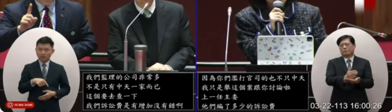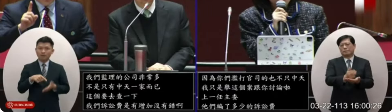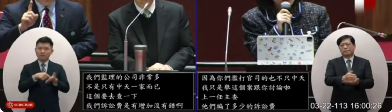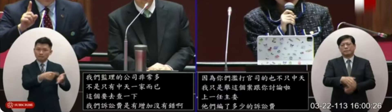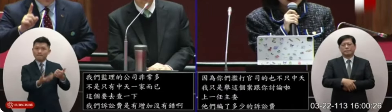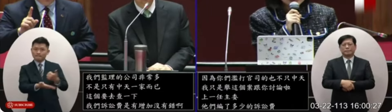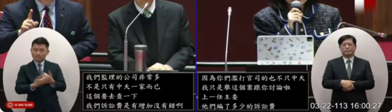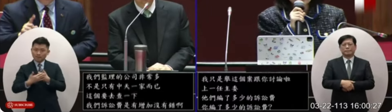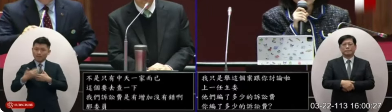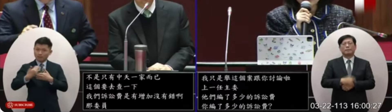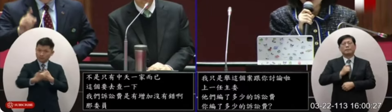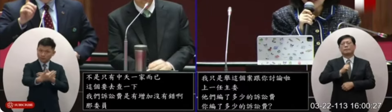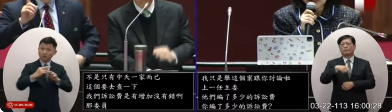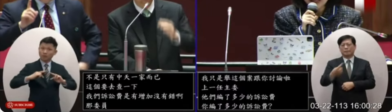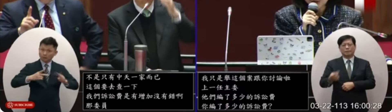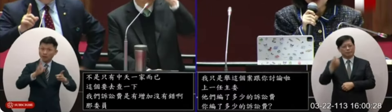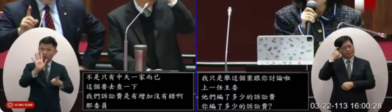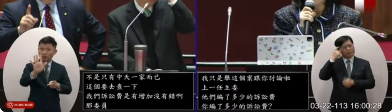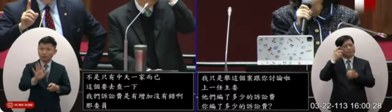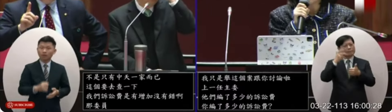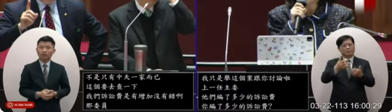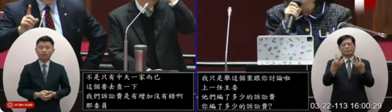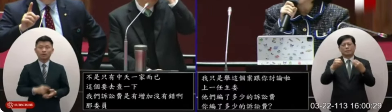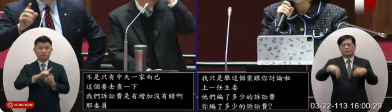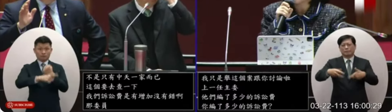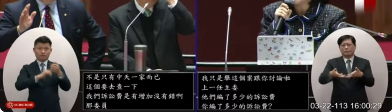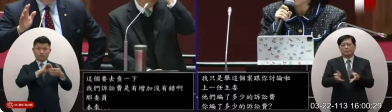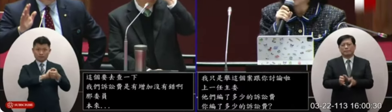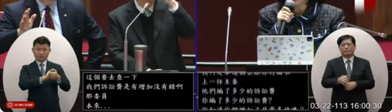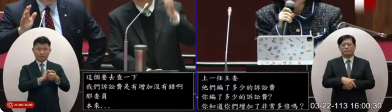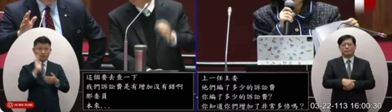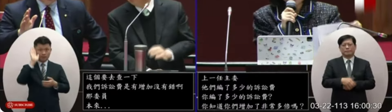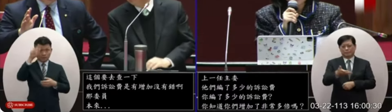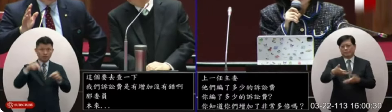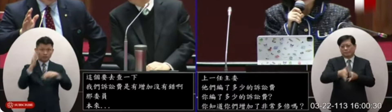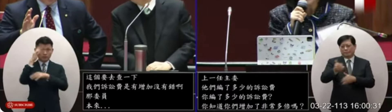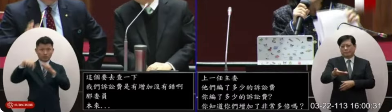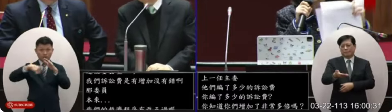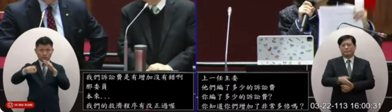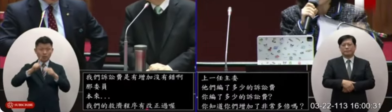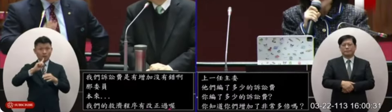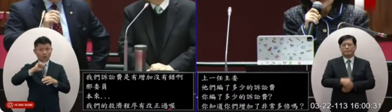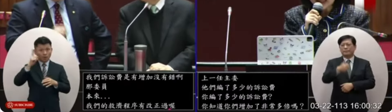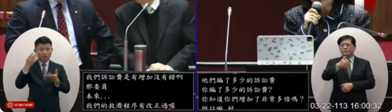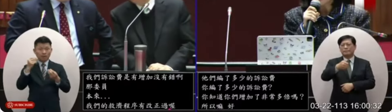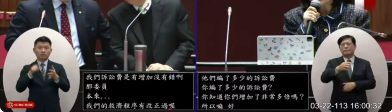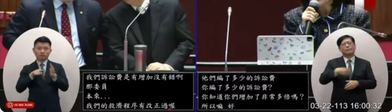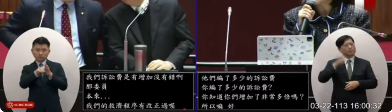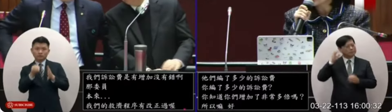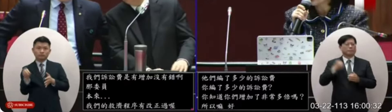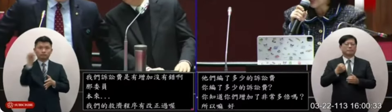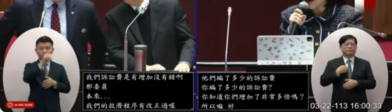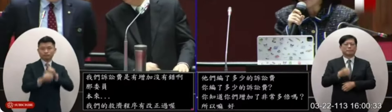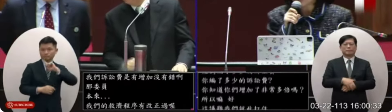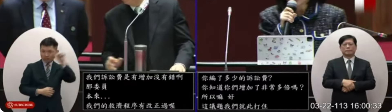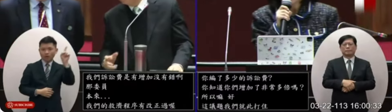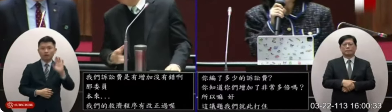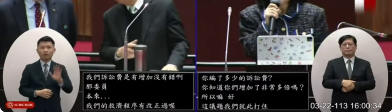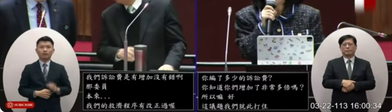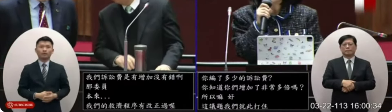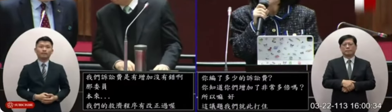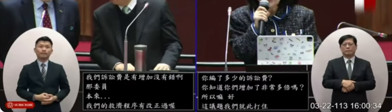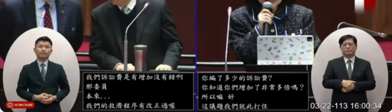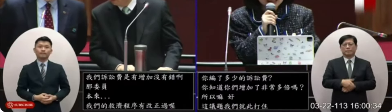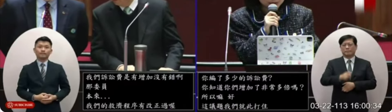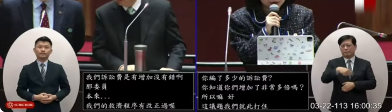濟程序有改正過我們法律以後沒有經過行政院的書院直接訴訟我們已經聽懂你的意思了好